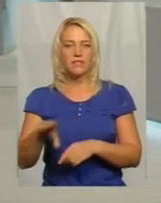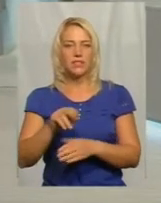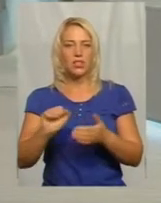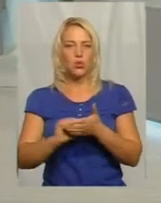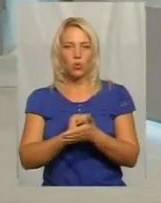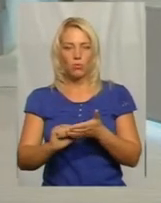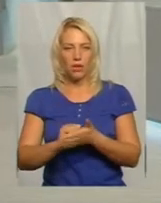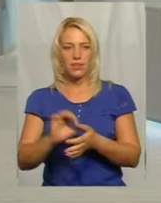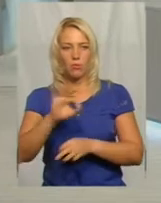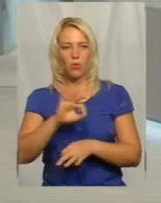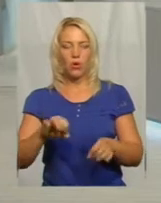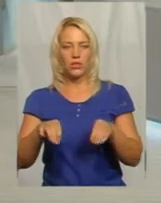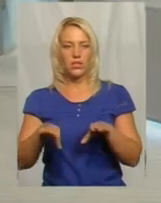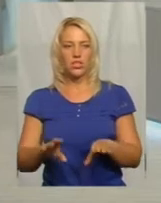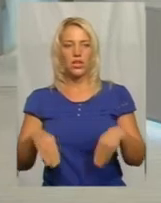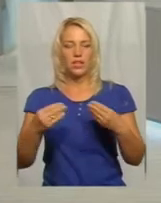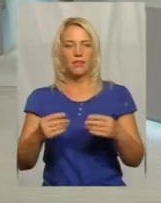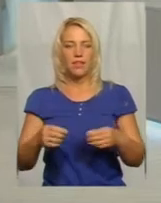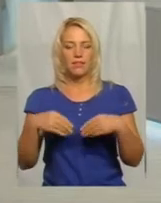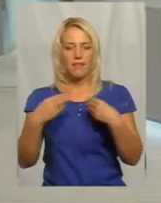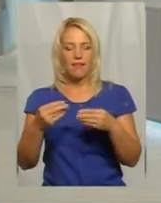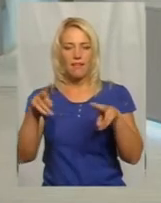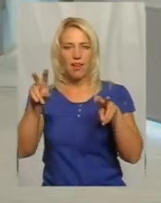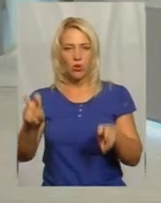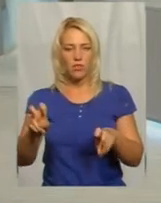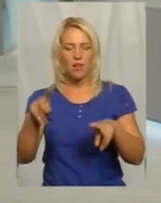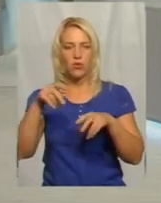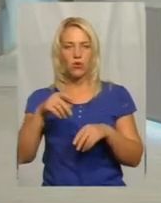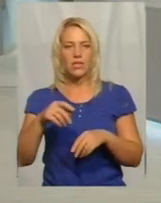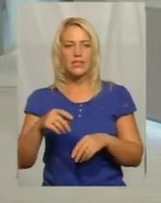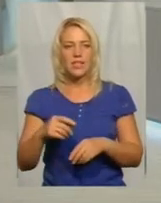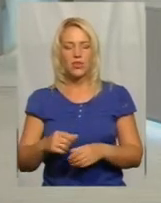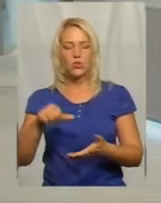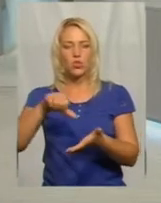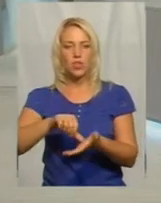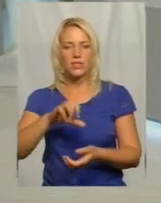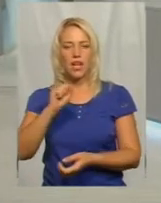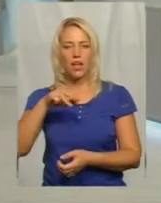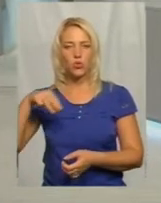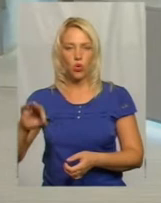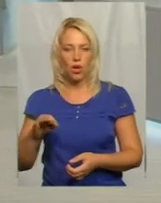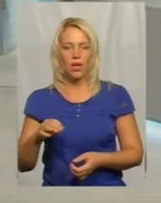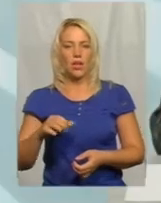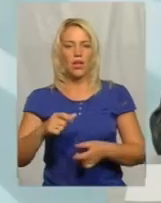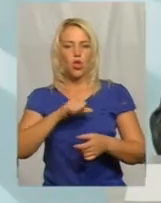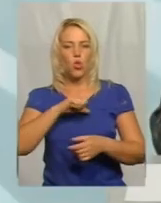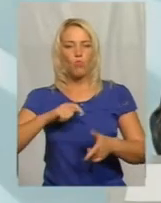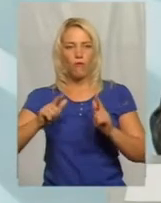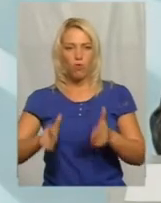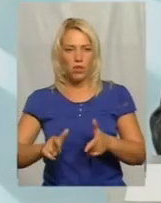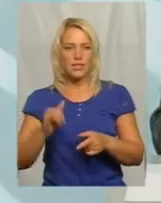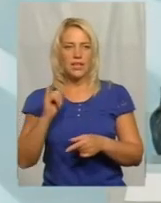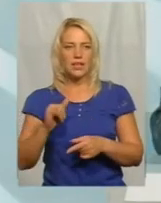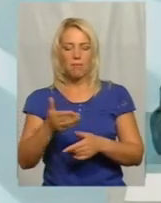проєкт рішення для надання оригінального статусу бійця-добровольця, учасника АТО, ми залучили в цю робочу групу